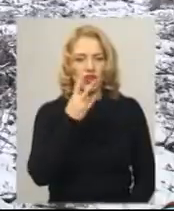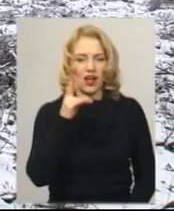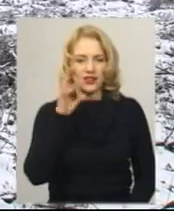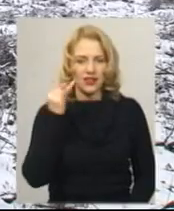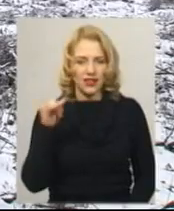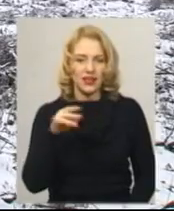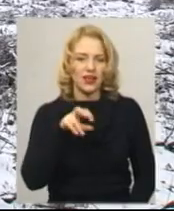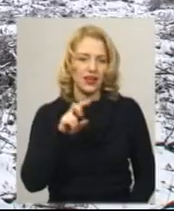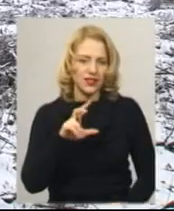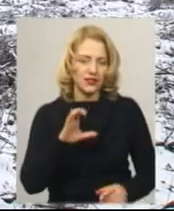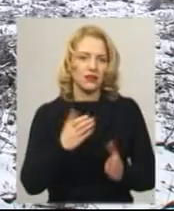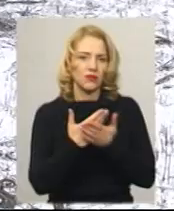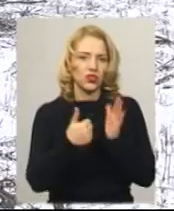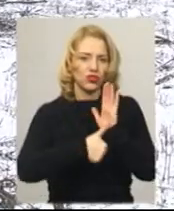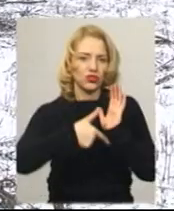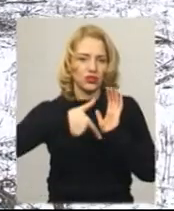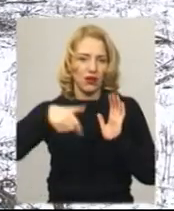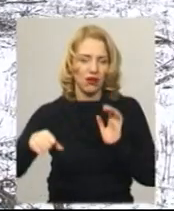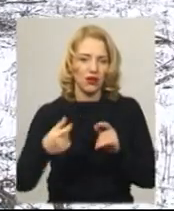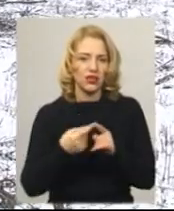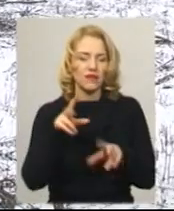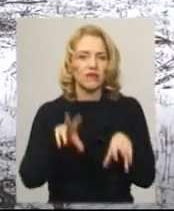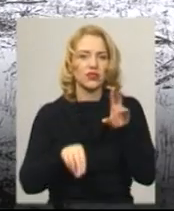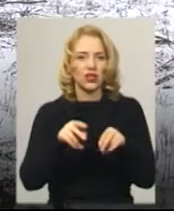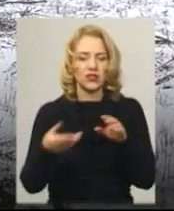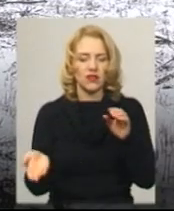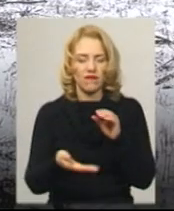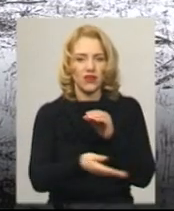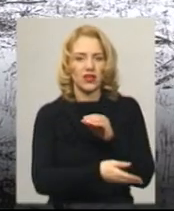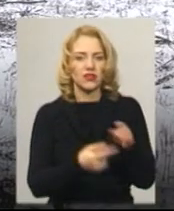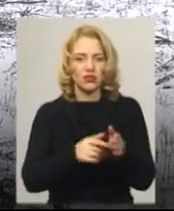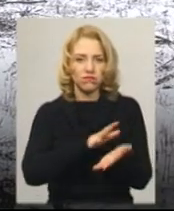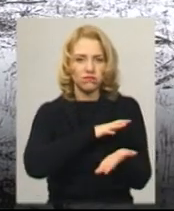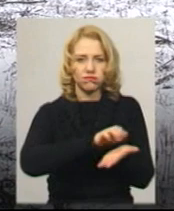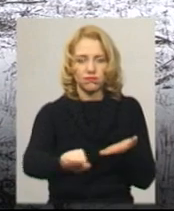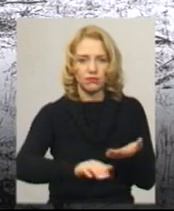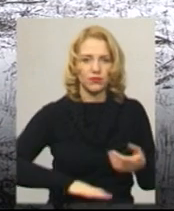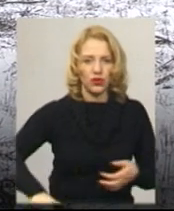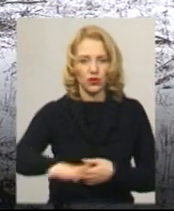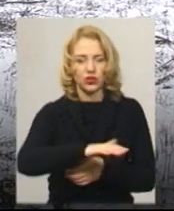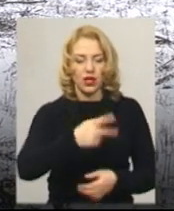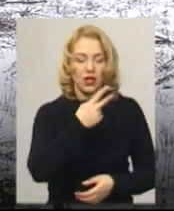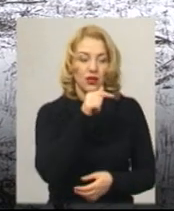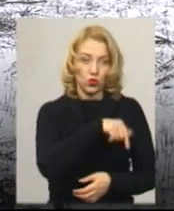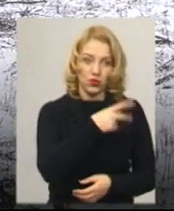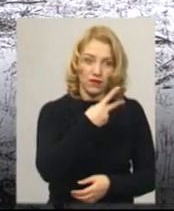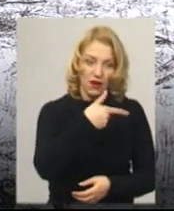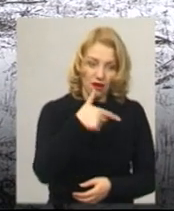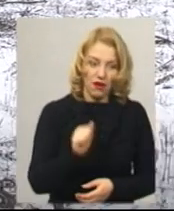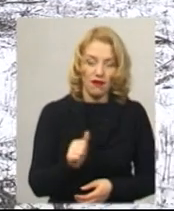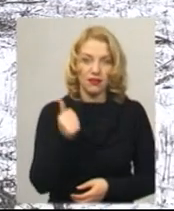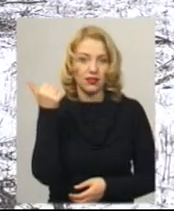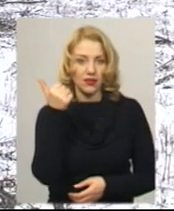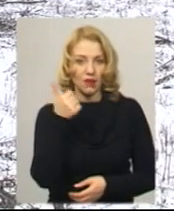шести гектарів, додає Олександр Ганджуга. Все, вважайте, що вони вирізали суцільну площу, це тут от два гектари, і там у Ружичнянському